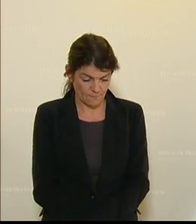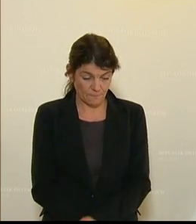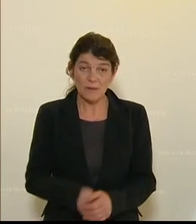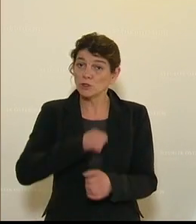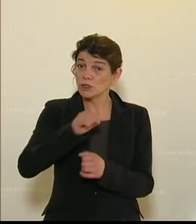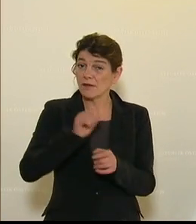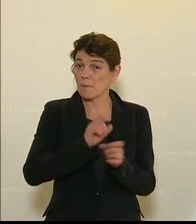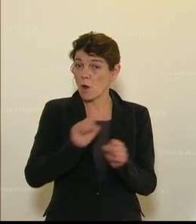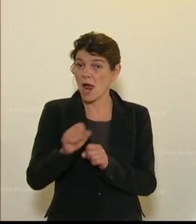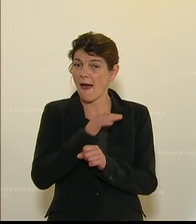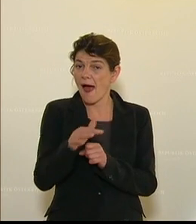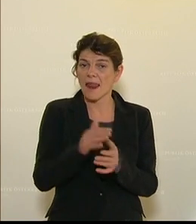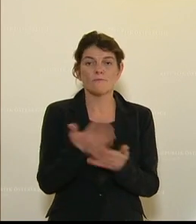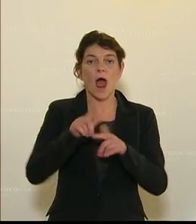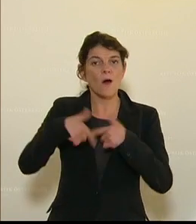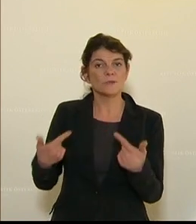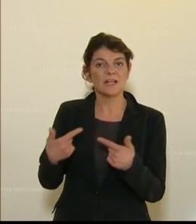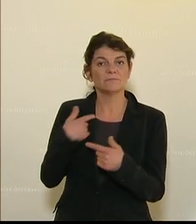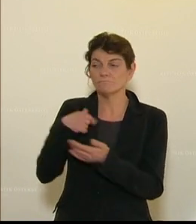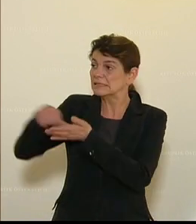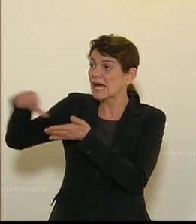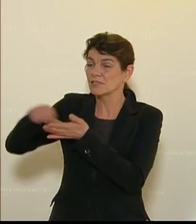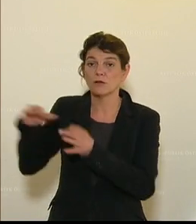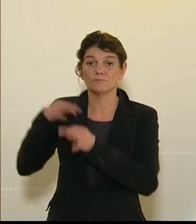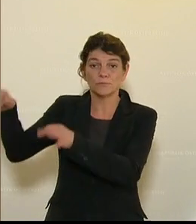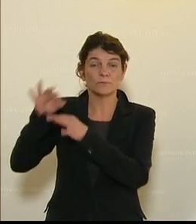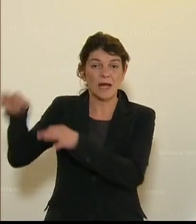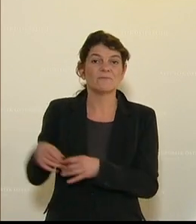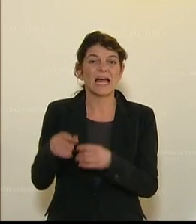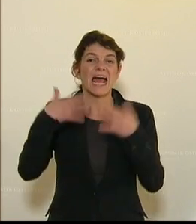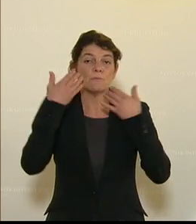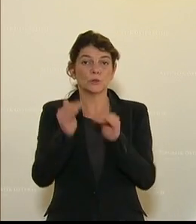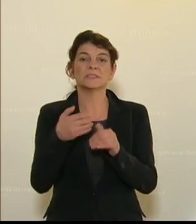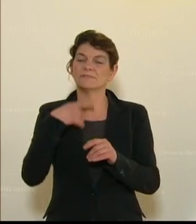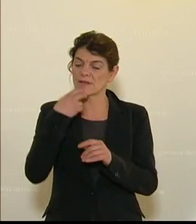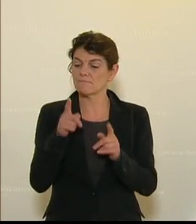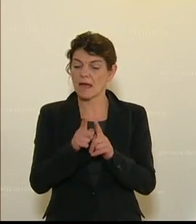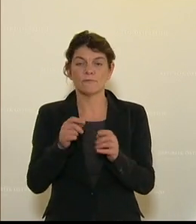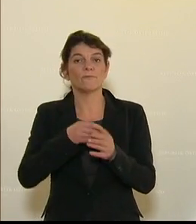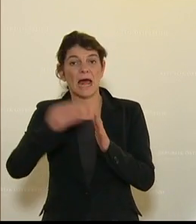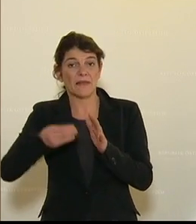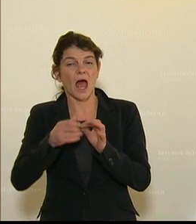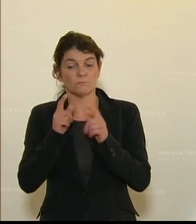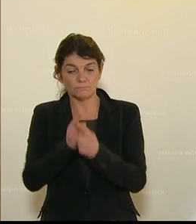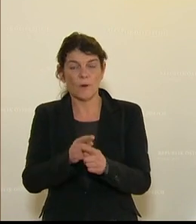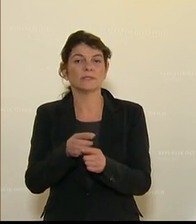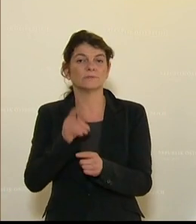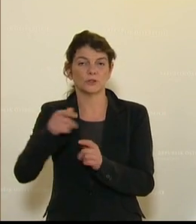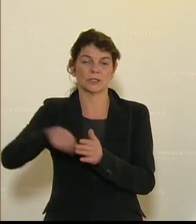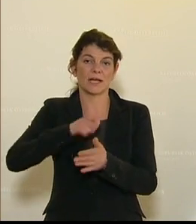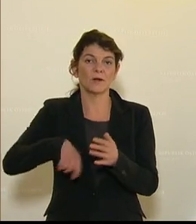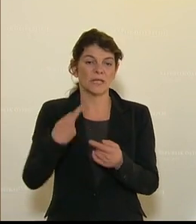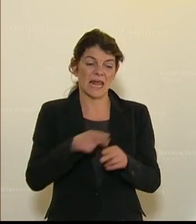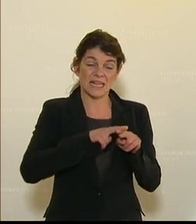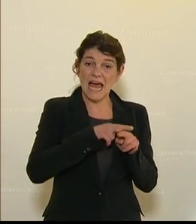erst möglich alle an das Ausland getätigten Zahlungen für Klimaschutz vertragskonform zu streichen und durch nationale Investitionen im